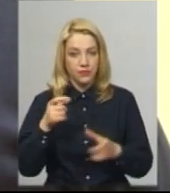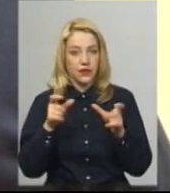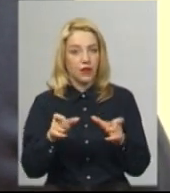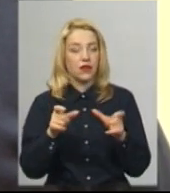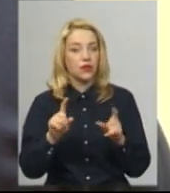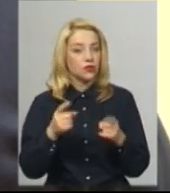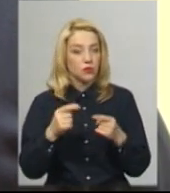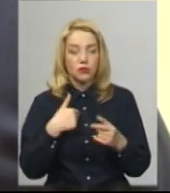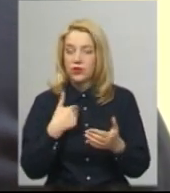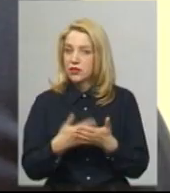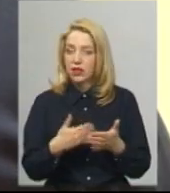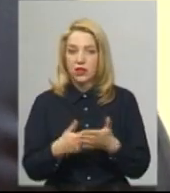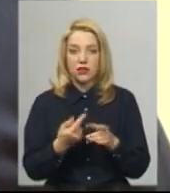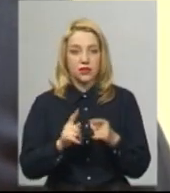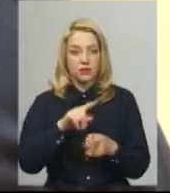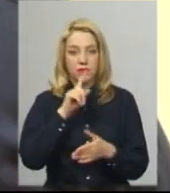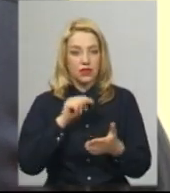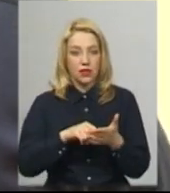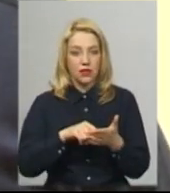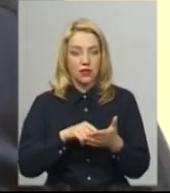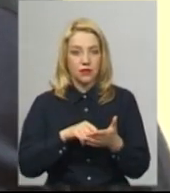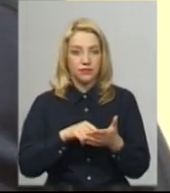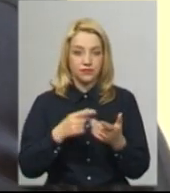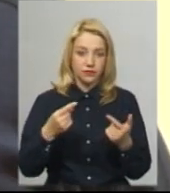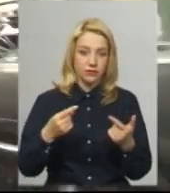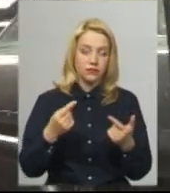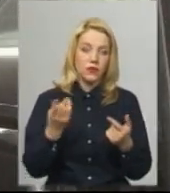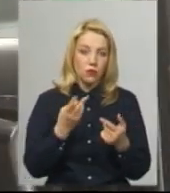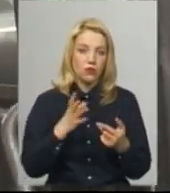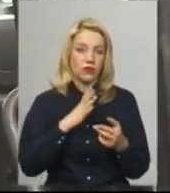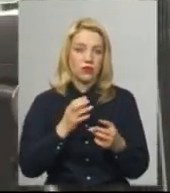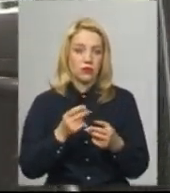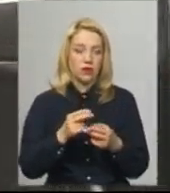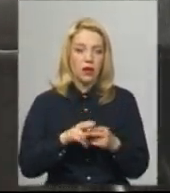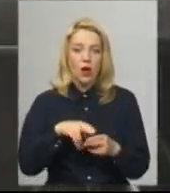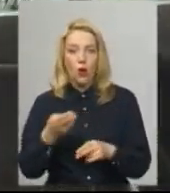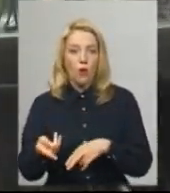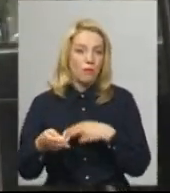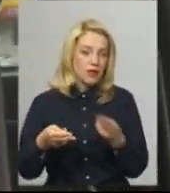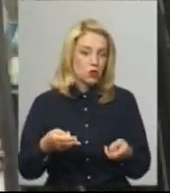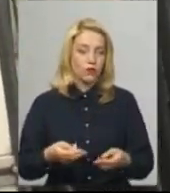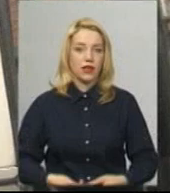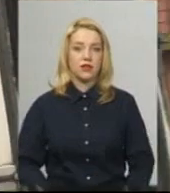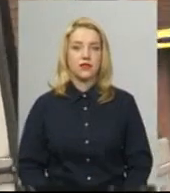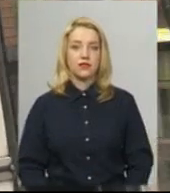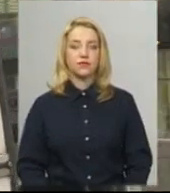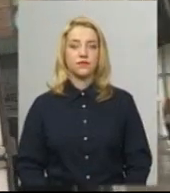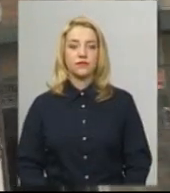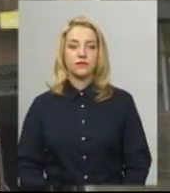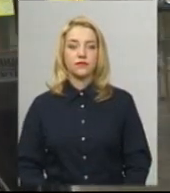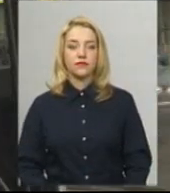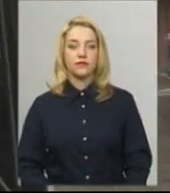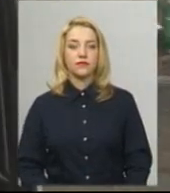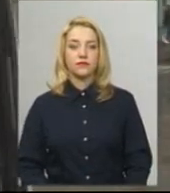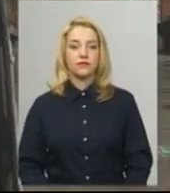мені здається, що вони одне одному мають компенсувати. Анастасія Збродова, Іван Мовчан. Новини на Суспільному. Хмельницький.